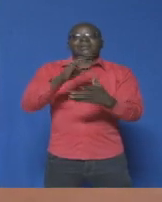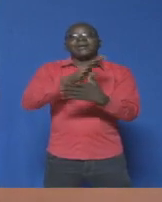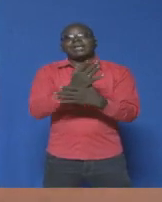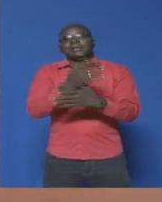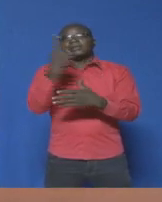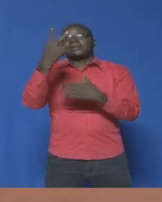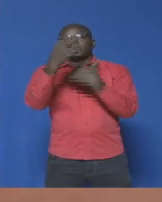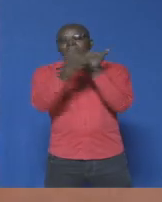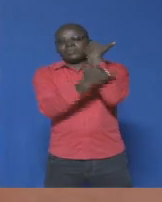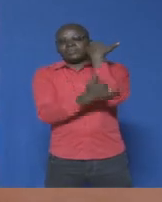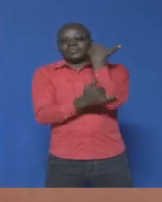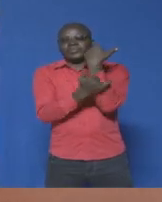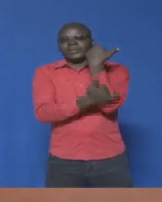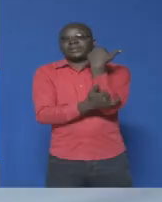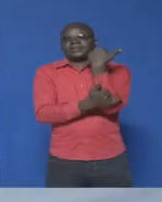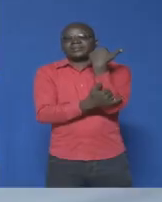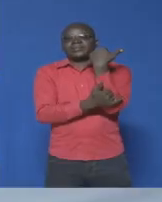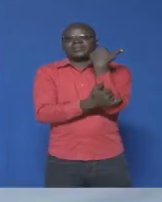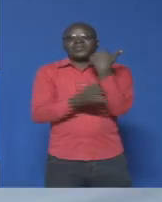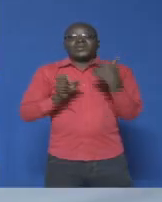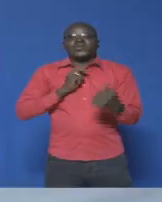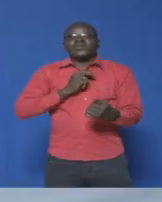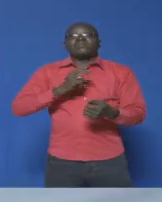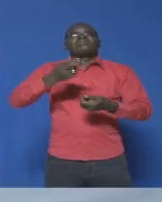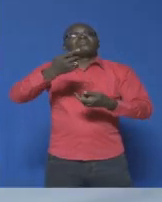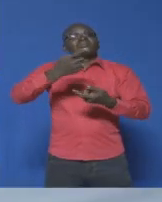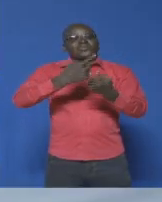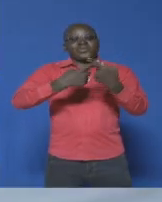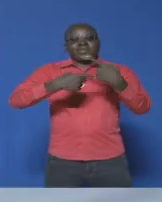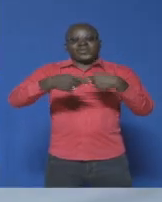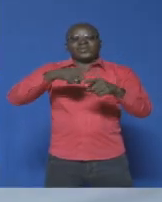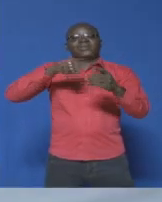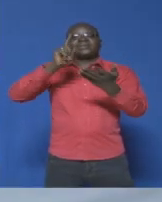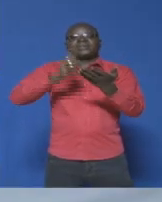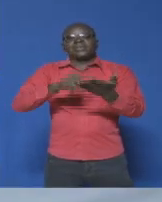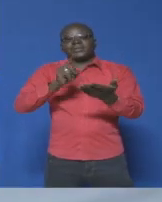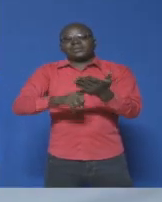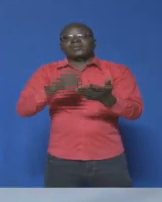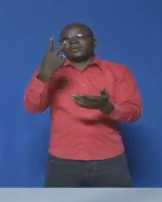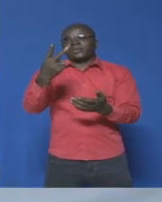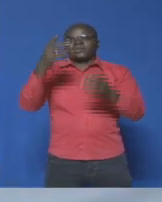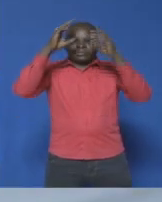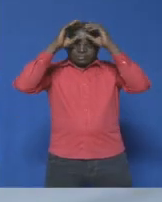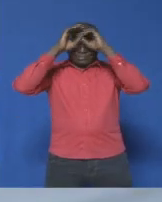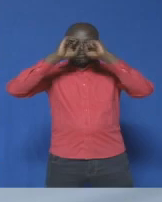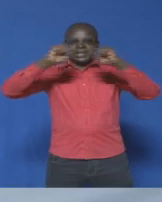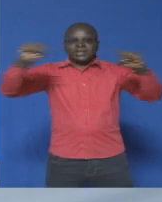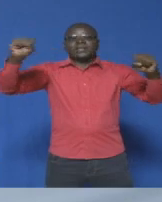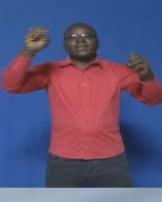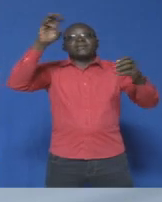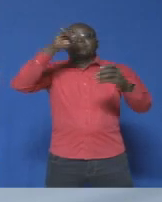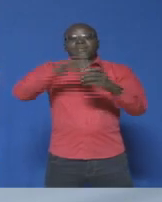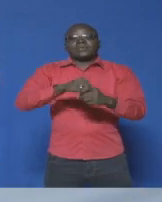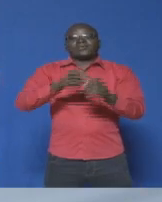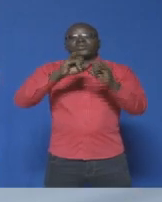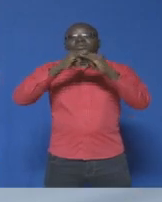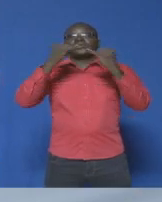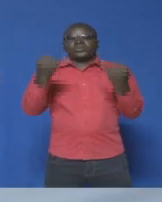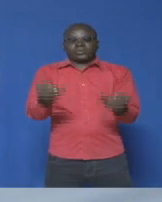Nous reviendrons sur les discours des deux présidents au cours de ce journal.